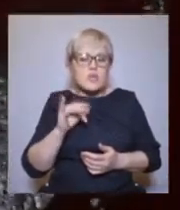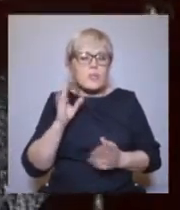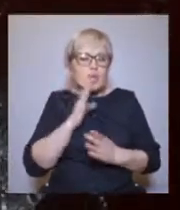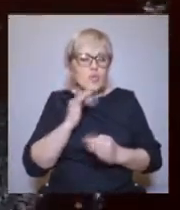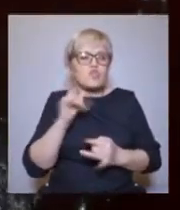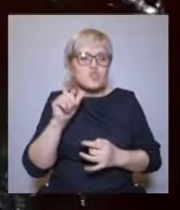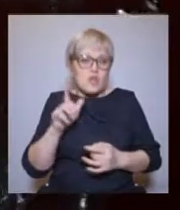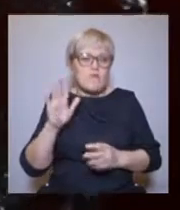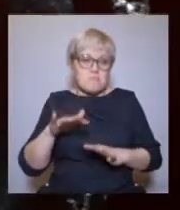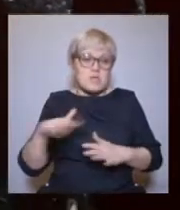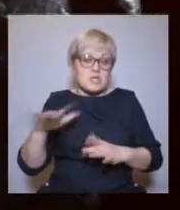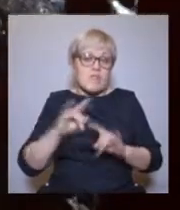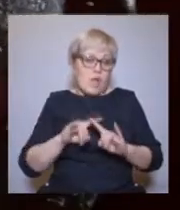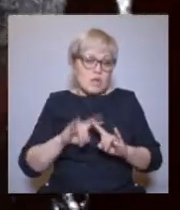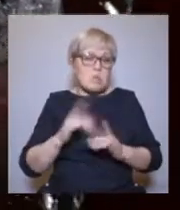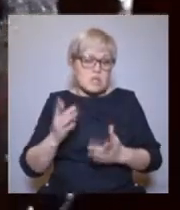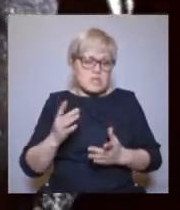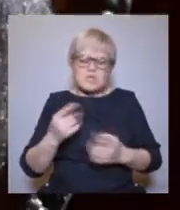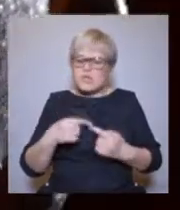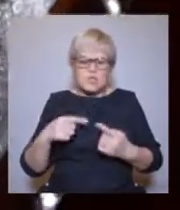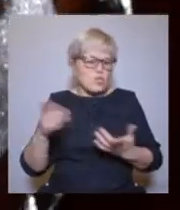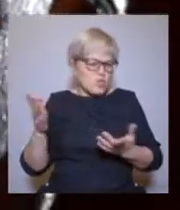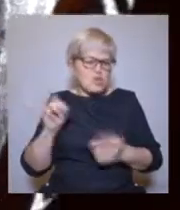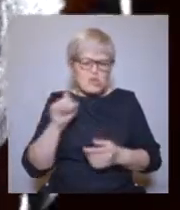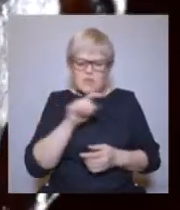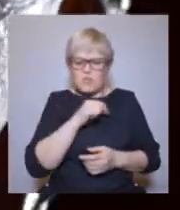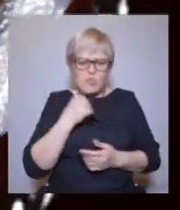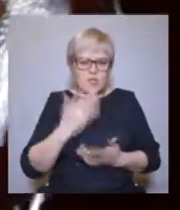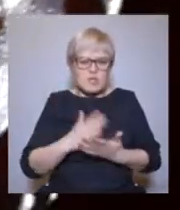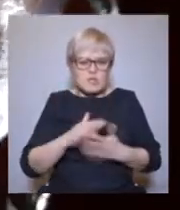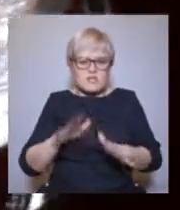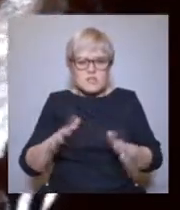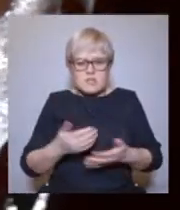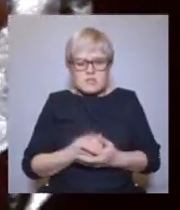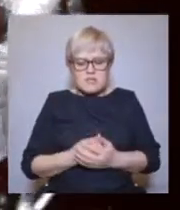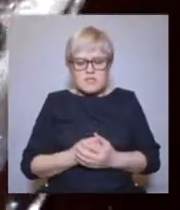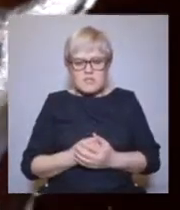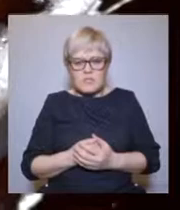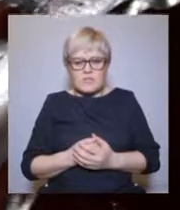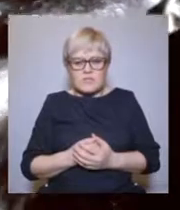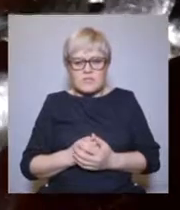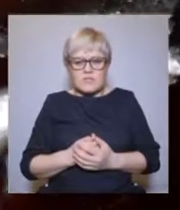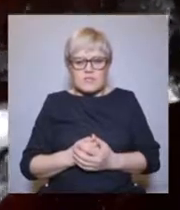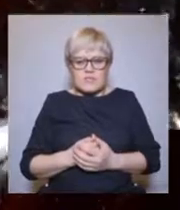и, конечно же, Музей природы и человека в Ханты-Мансийске.